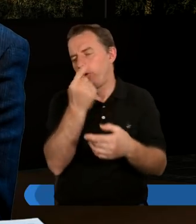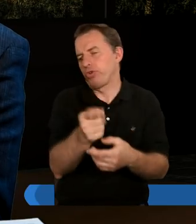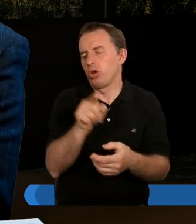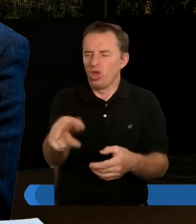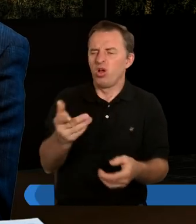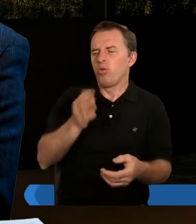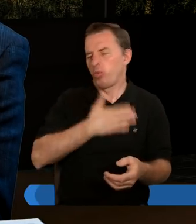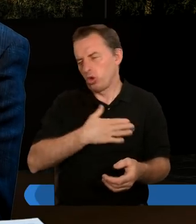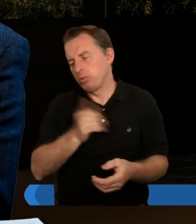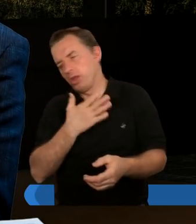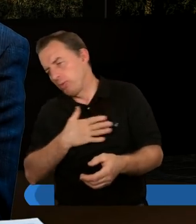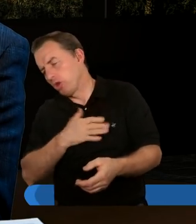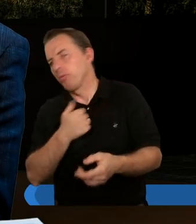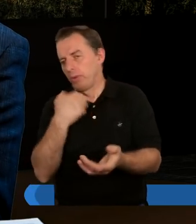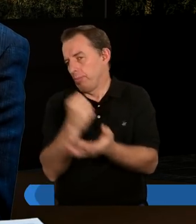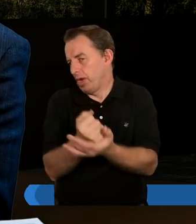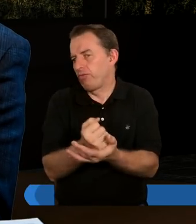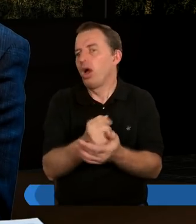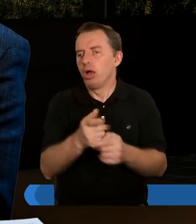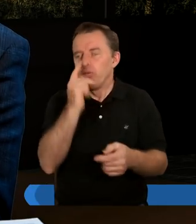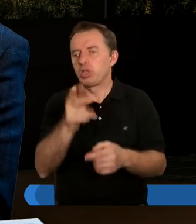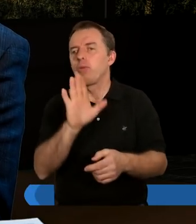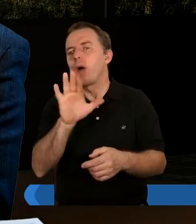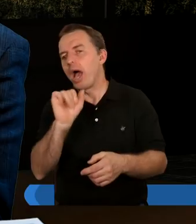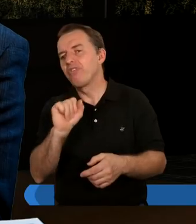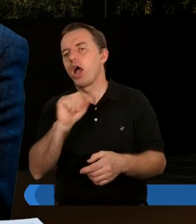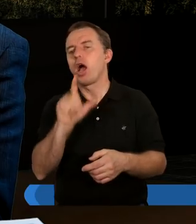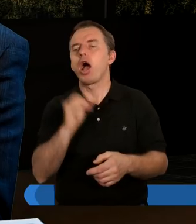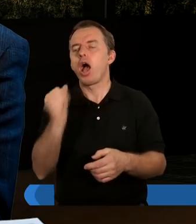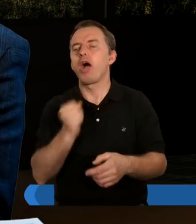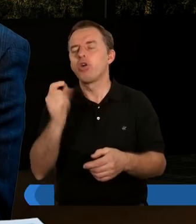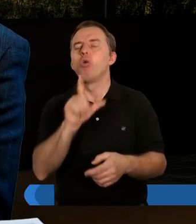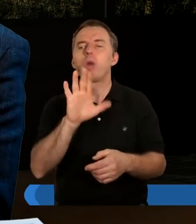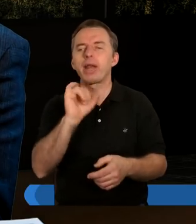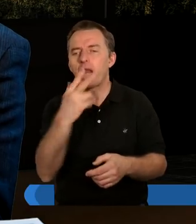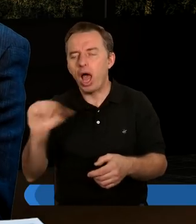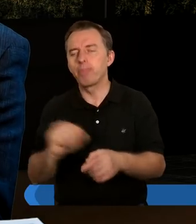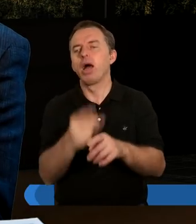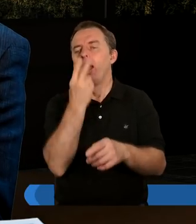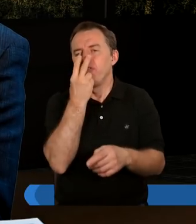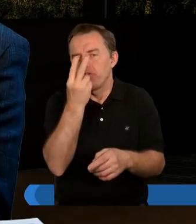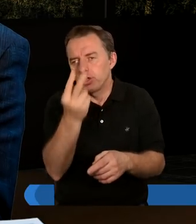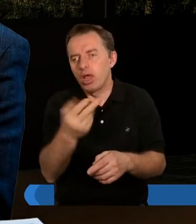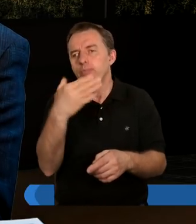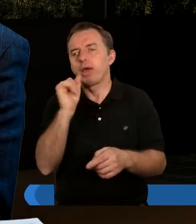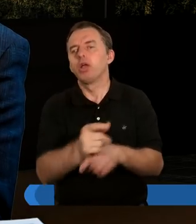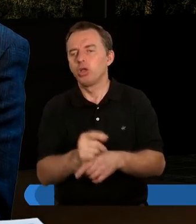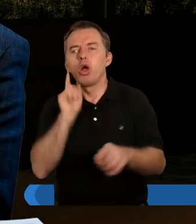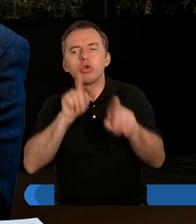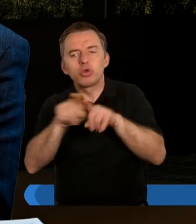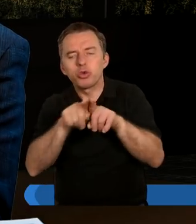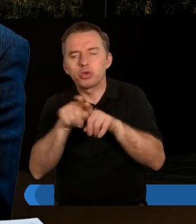oceny. Paweł widział ją w taki sposób, Barnaba w drugi sposób. Zresztą kiedy czytamy, że Marek jest